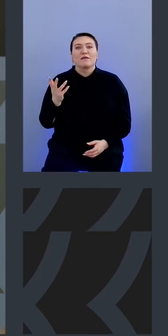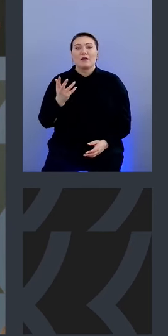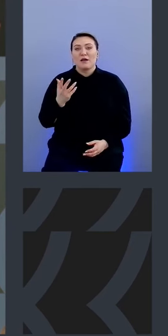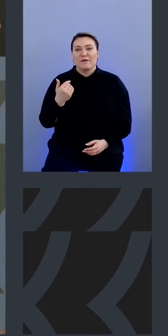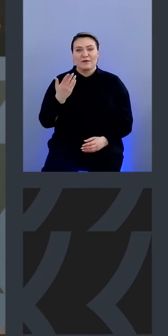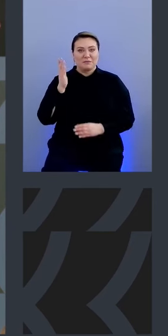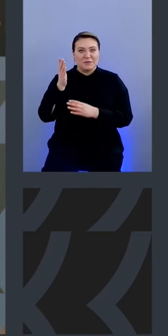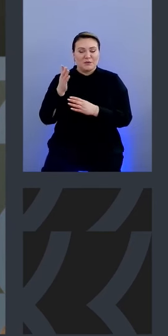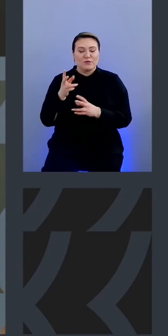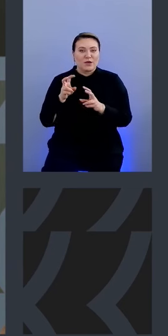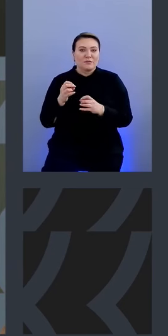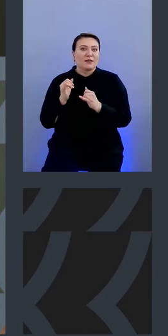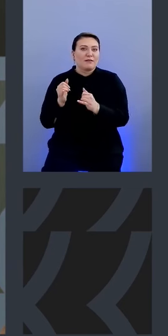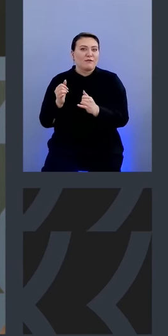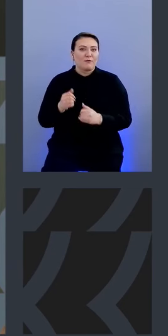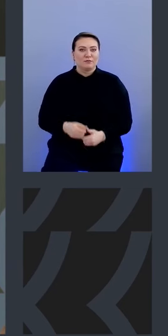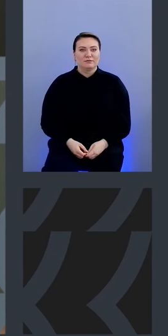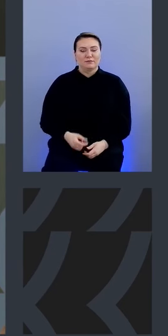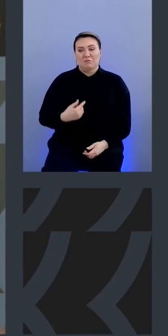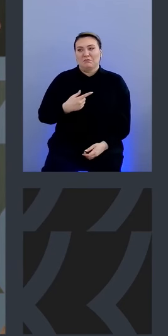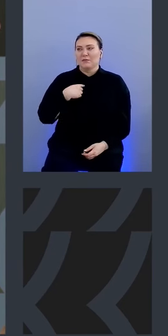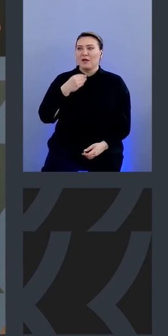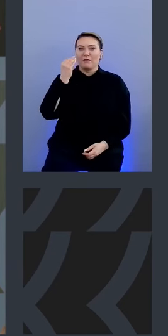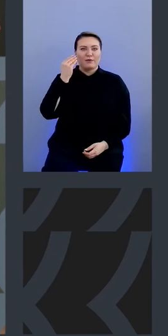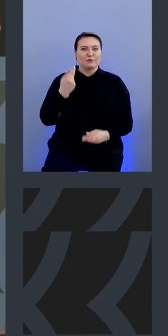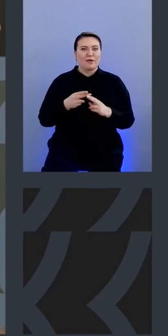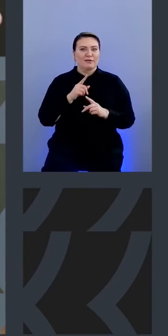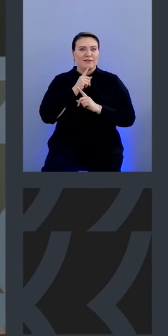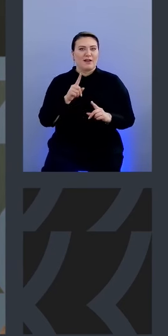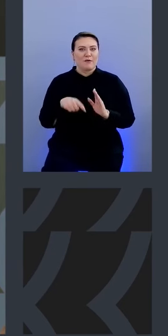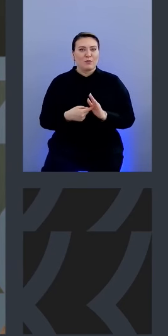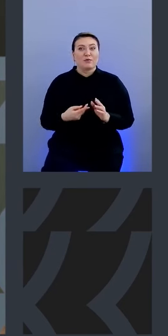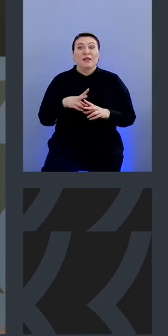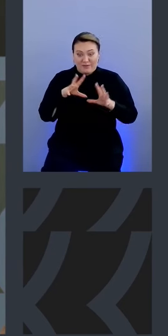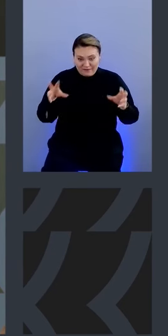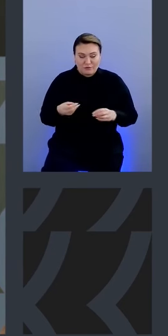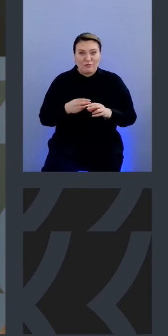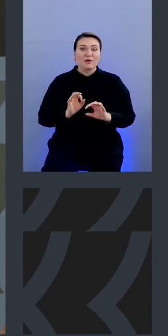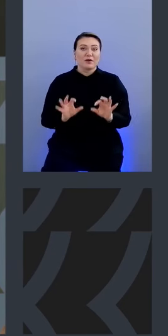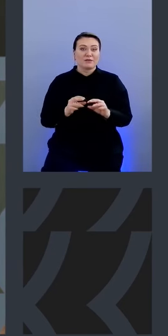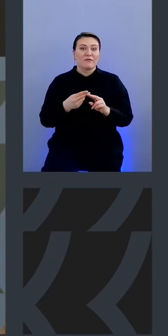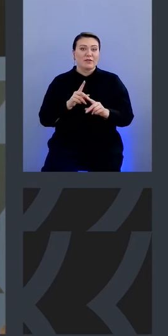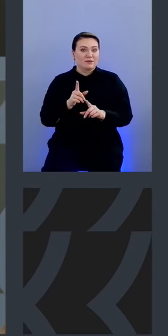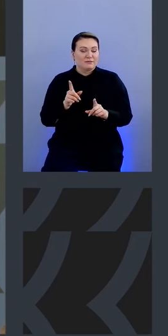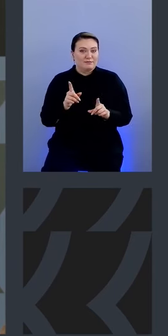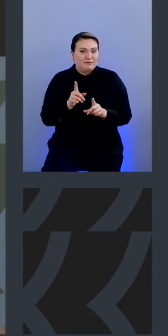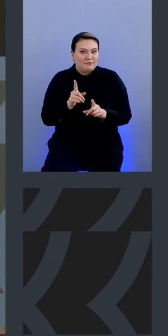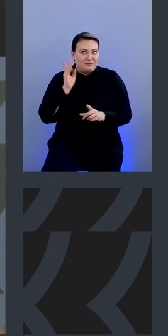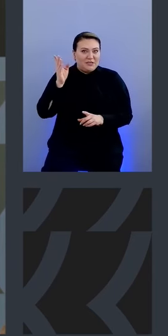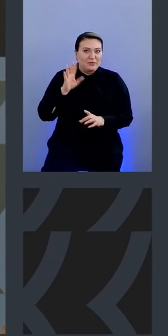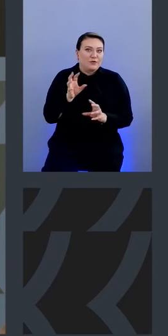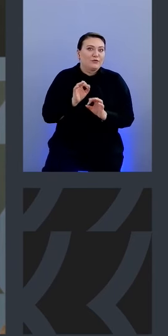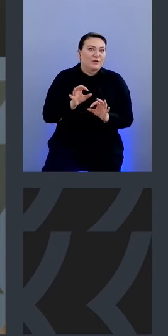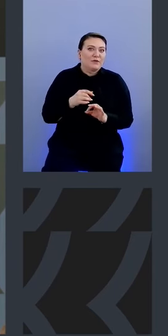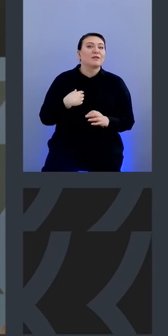время ну вот да мне кажется что это странный вопрос как раз про это я рассказывал то что именно именно этим и занимались